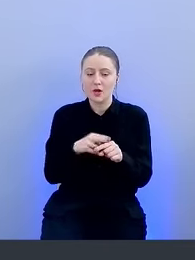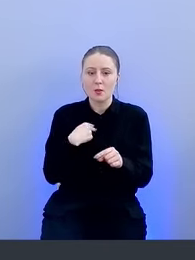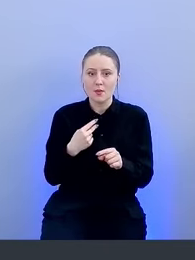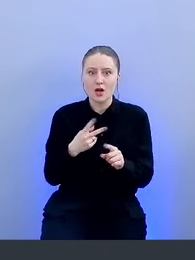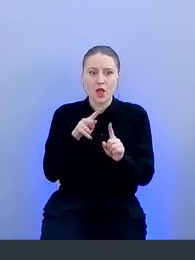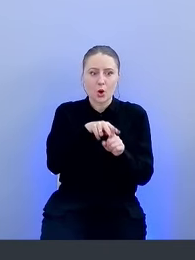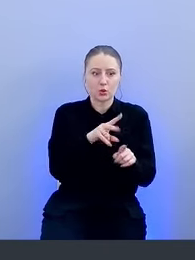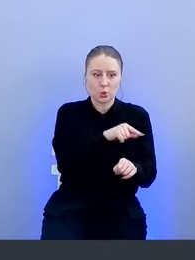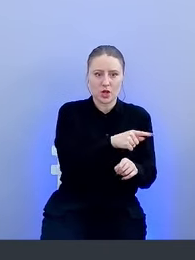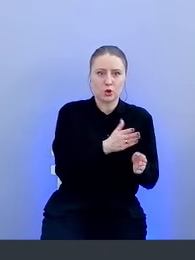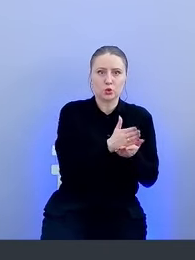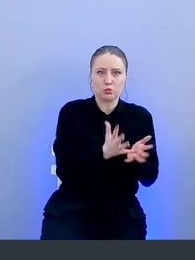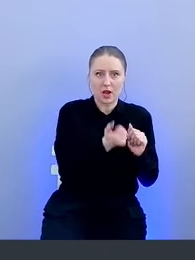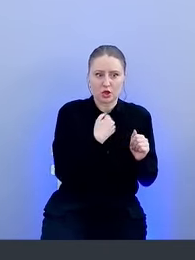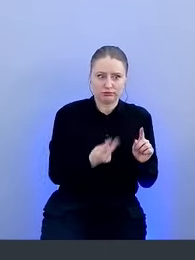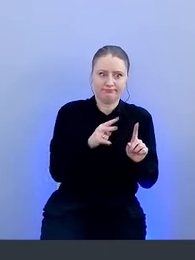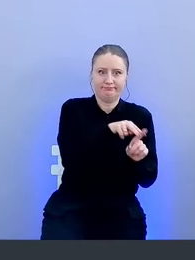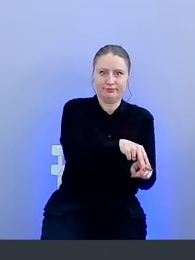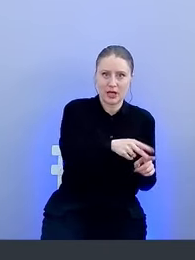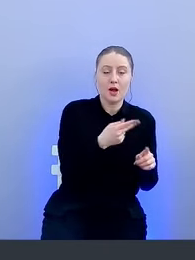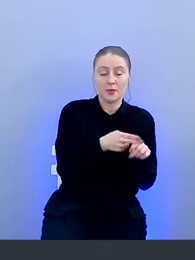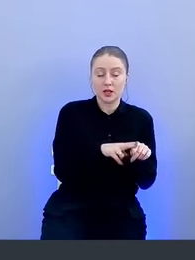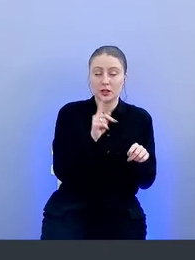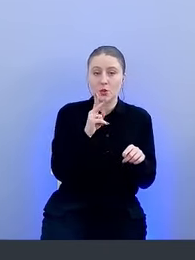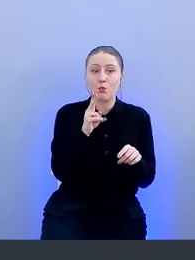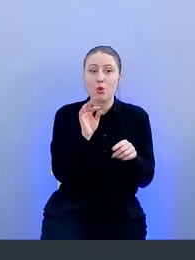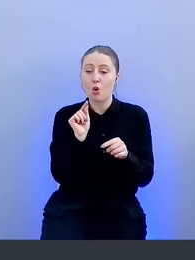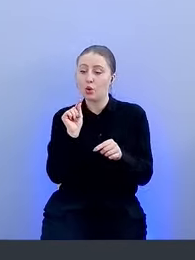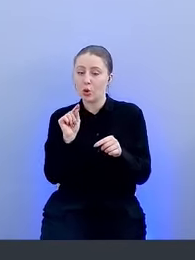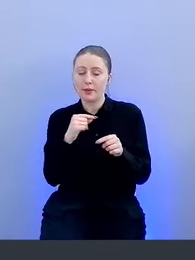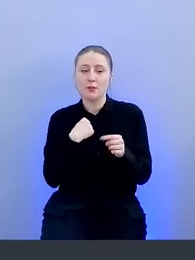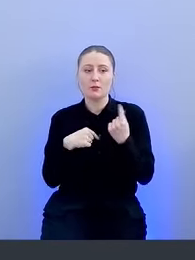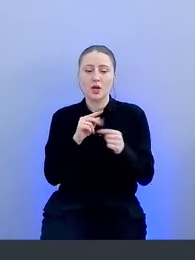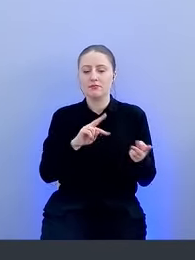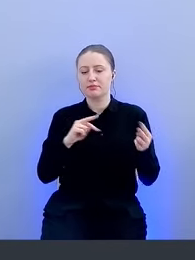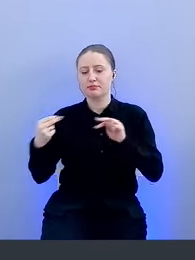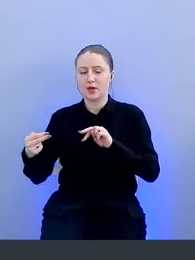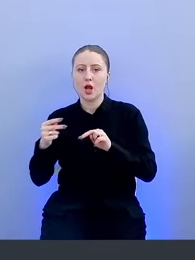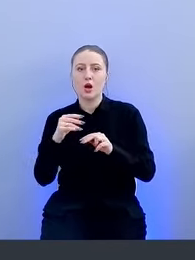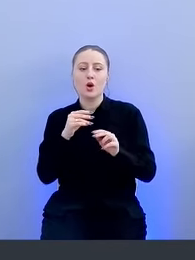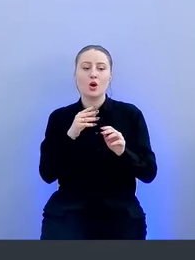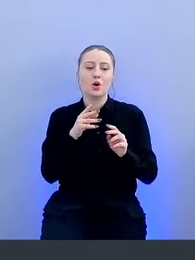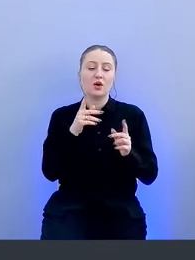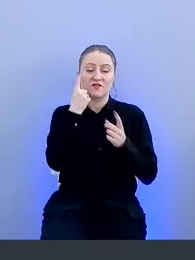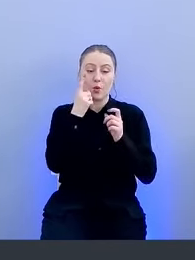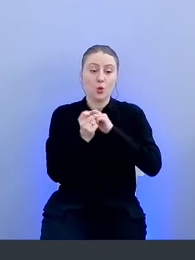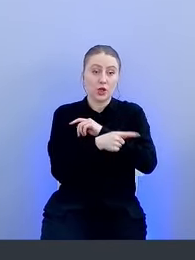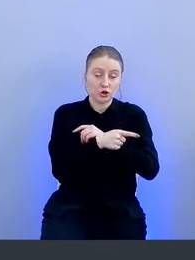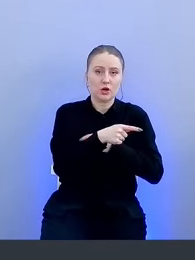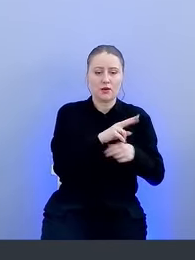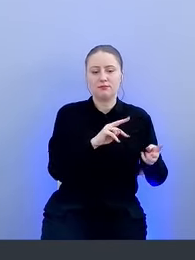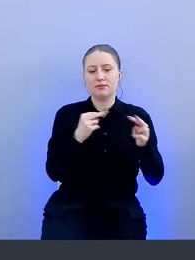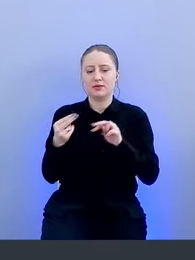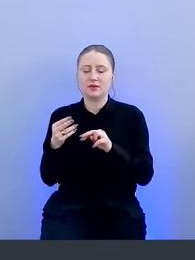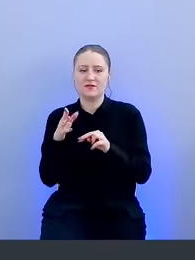нагрузку на саппорт. Затем по кнопочке мы переводили утечку в режим блокировки валидной данной.